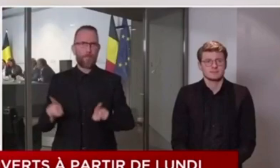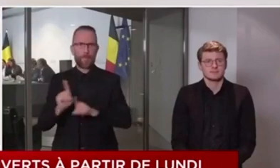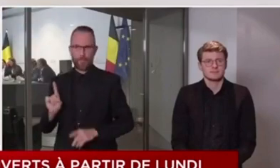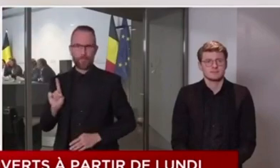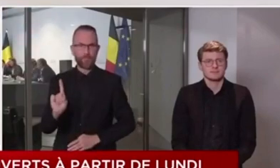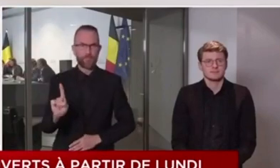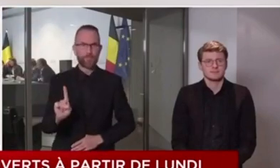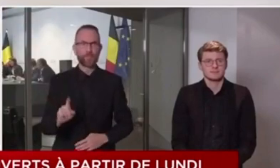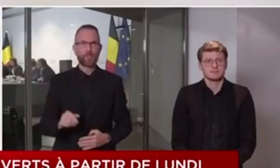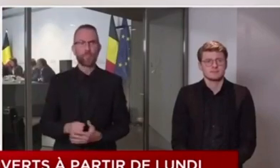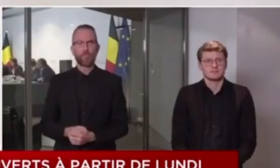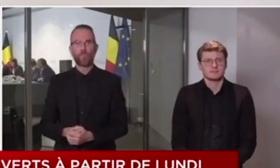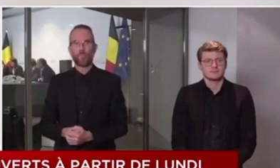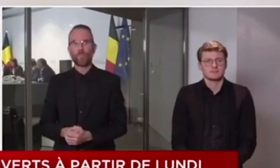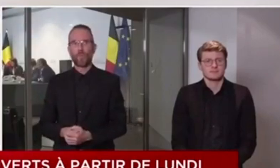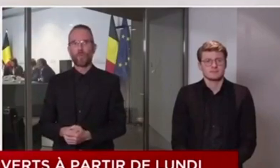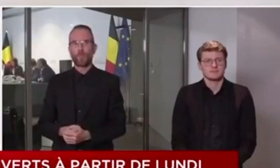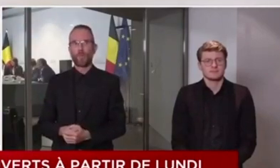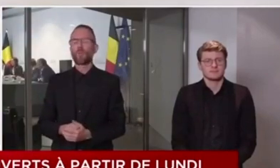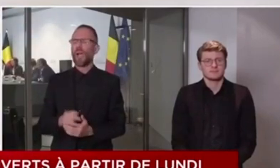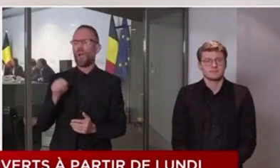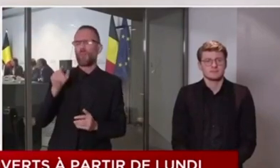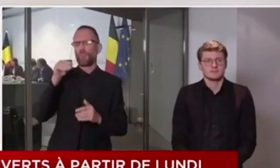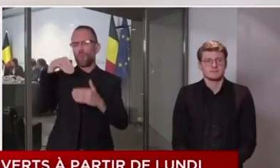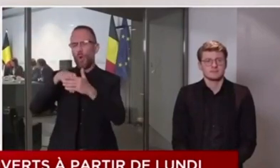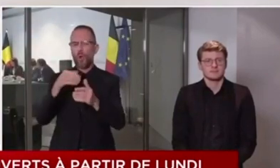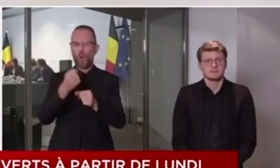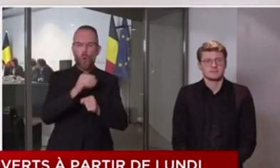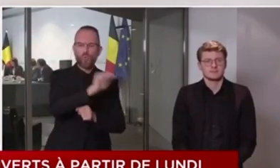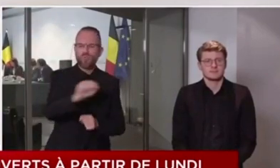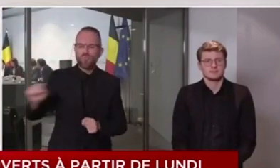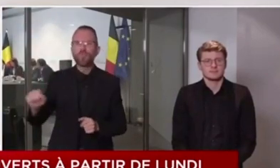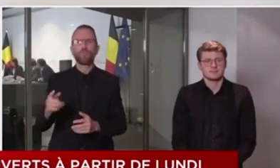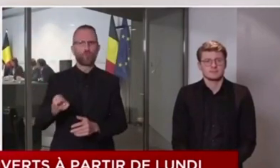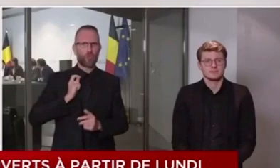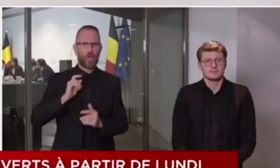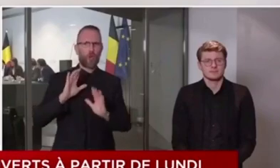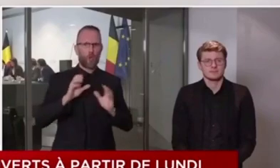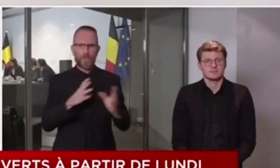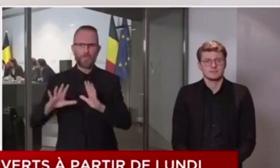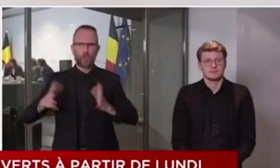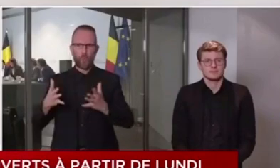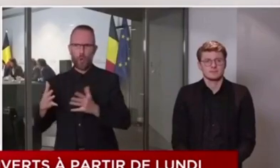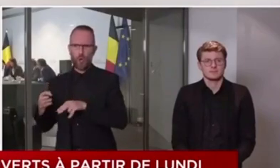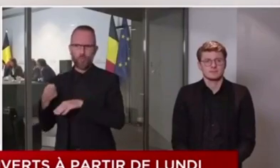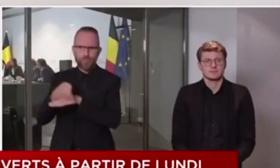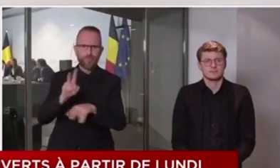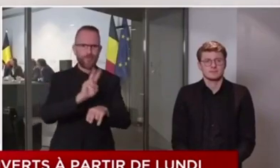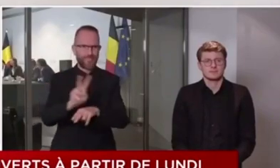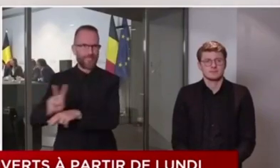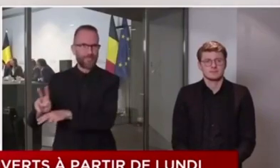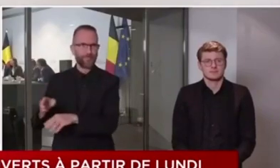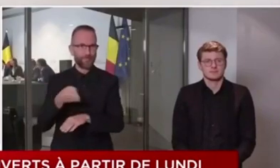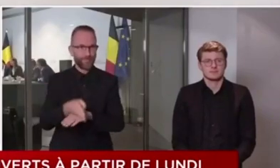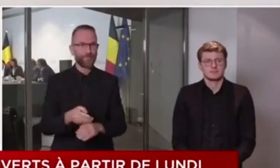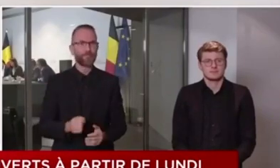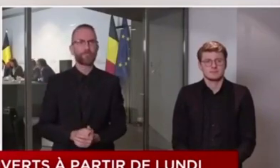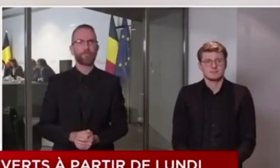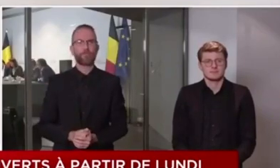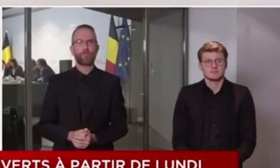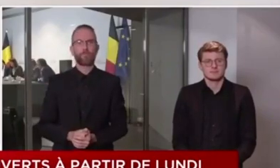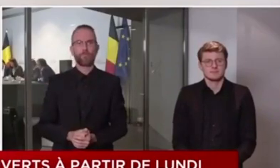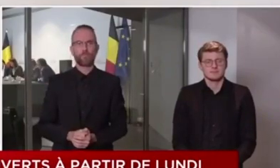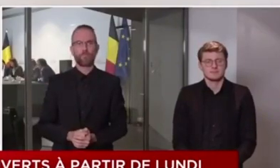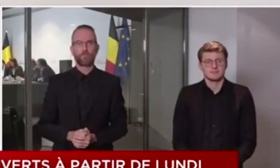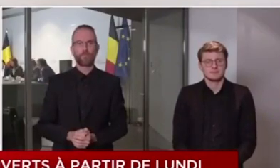Cette règle sera ouverte aussi aux personnes qui vivent seules et qui ne peuvent pas se